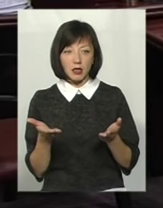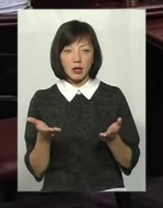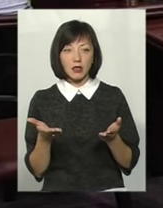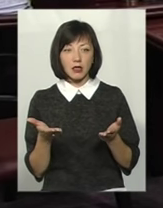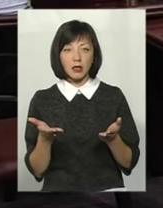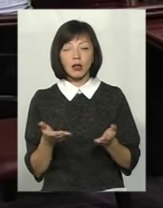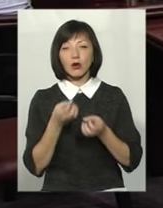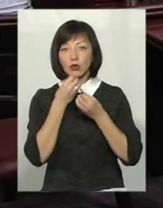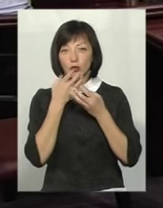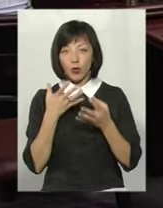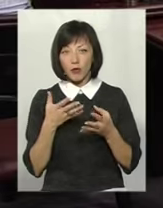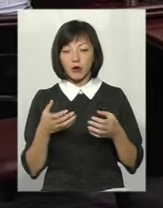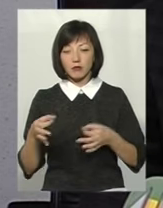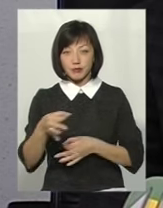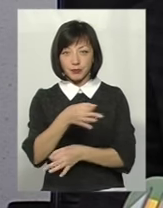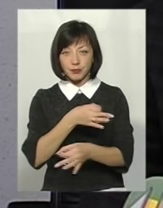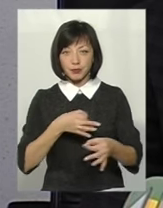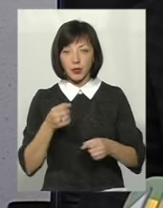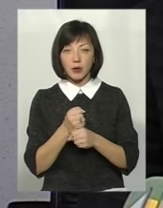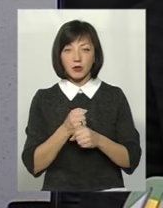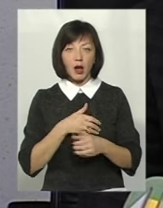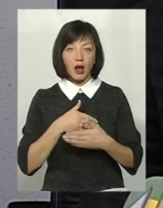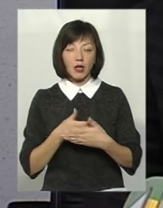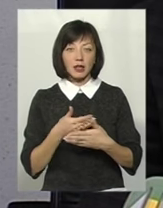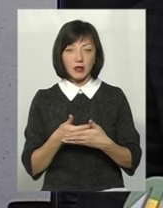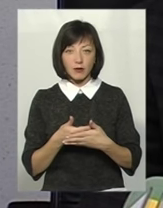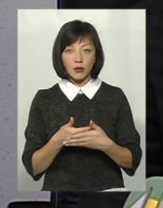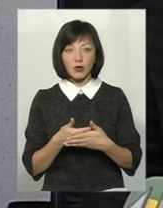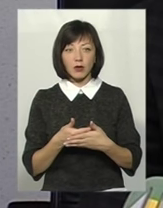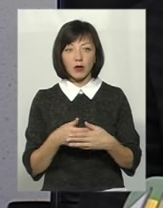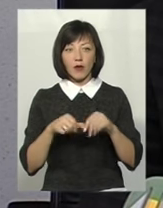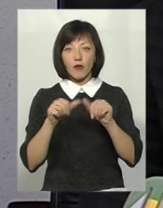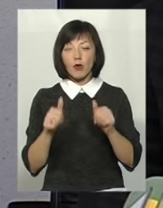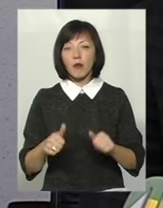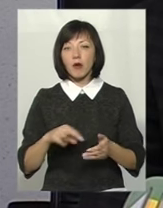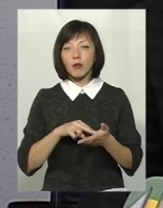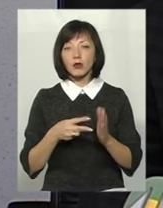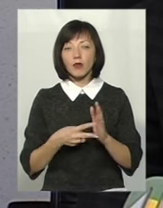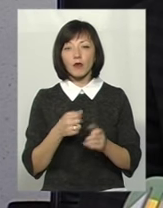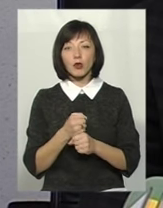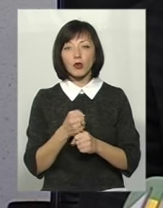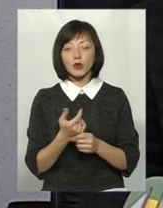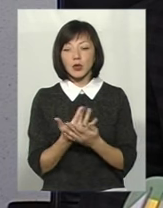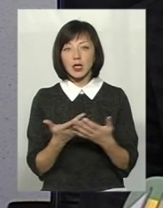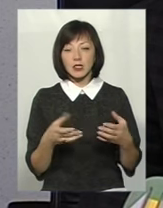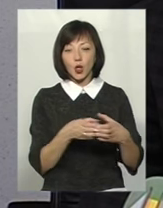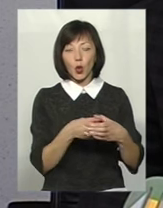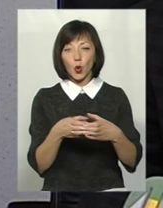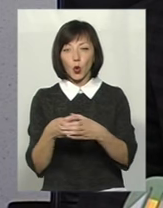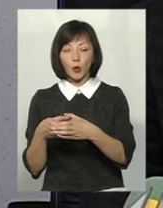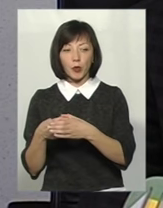на мене, добре і конструктивно попрацювали. Активно попрацювали. Формат передбачав роботу різних груп